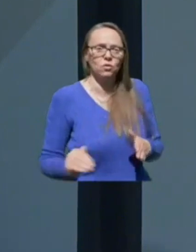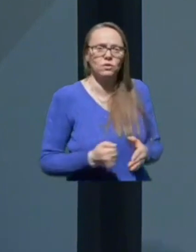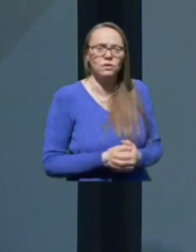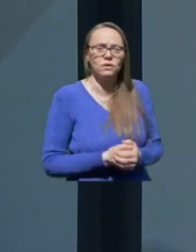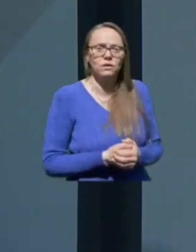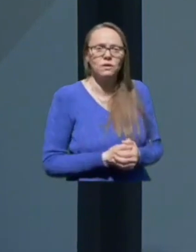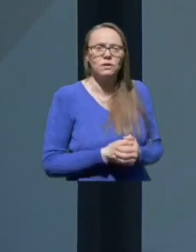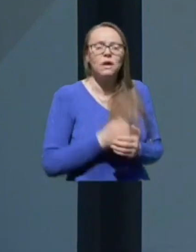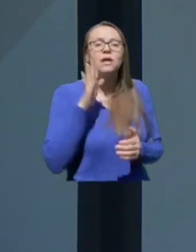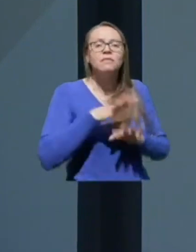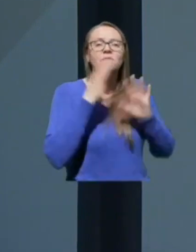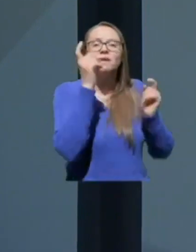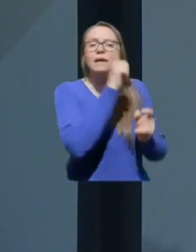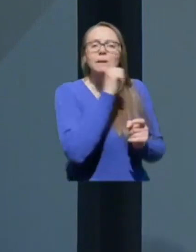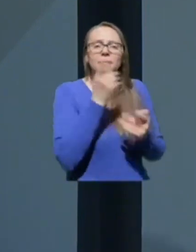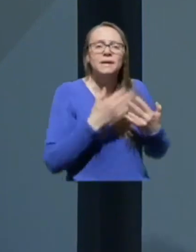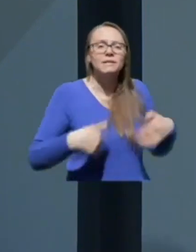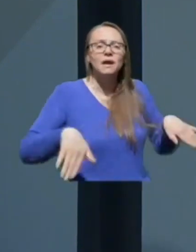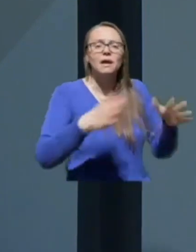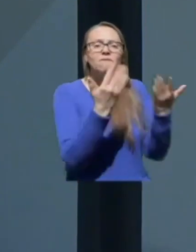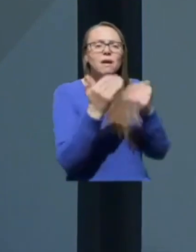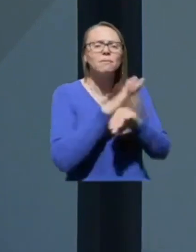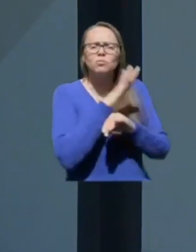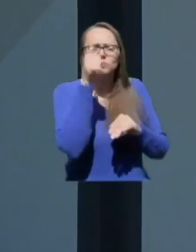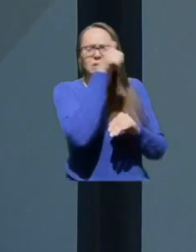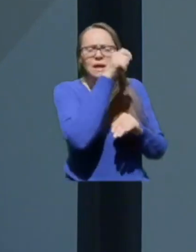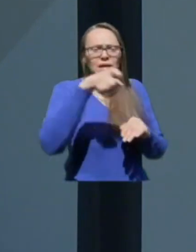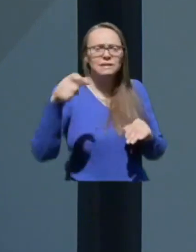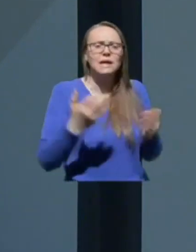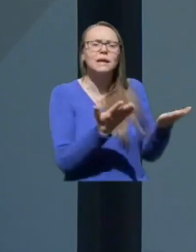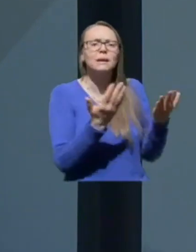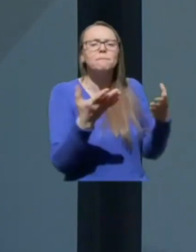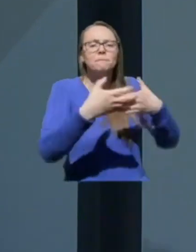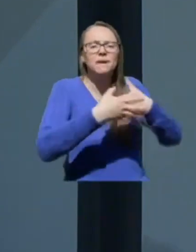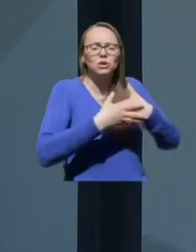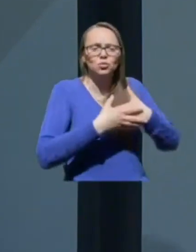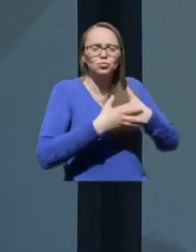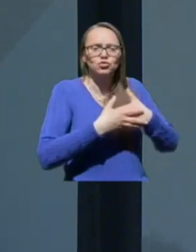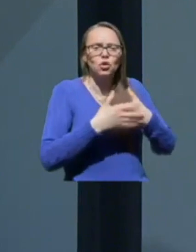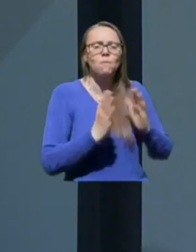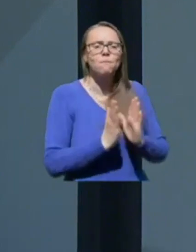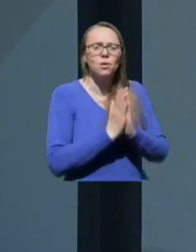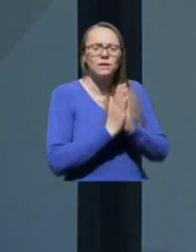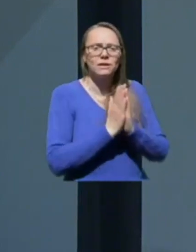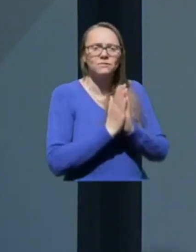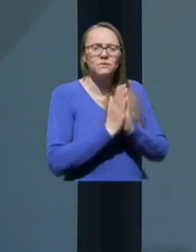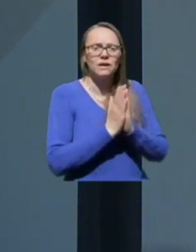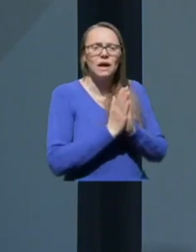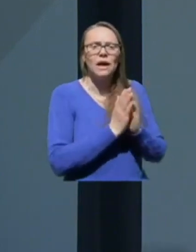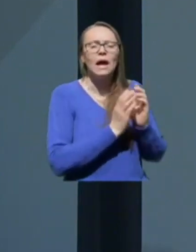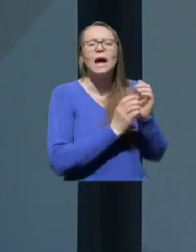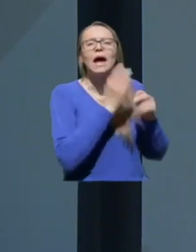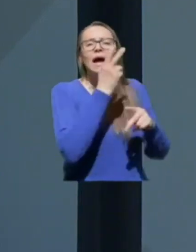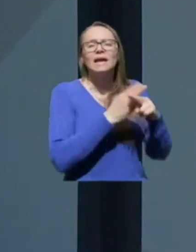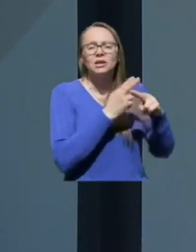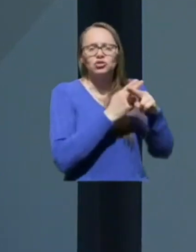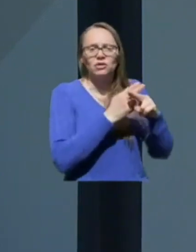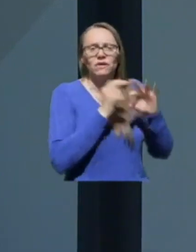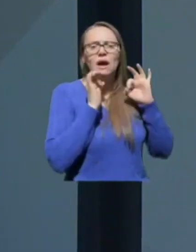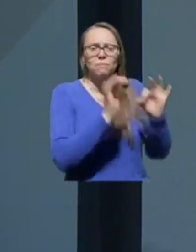Na veliki petek vabim vse kristijane, da se pridružijo molitvi križevega pota papeža Frančiška iz Vatikana.